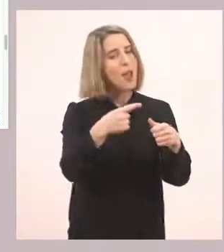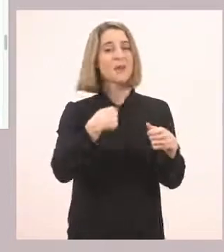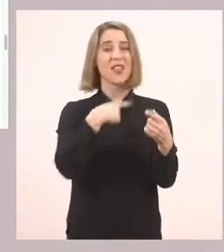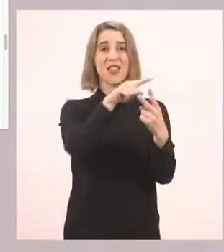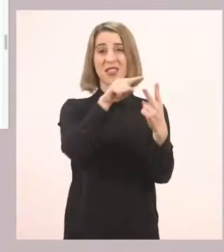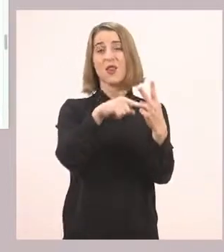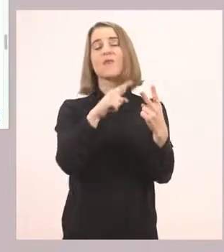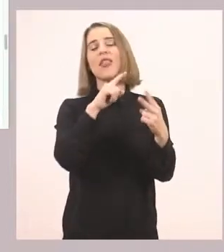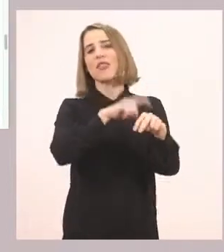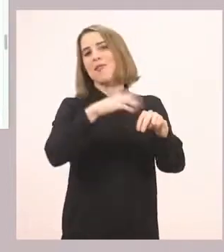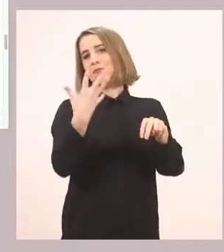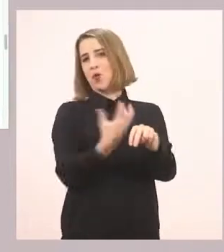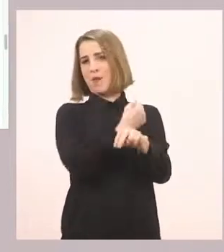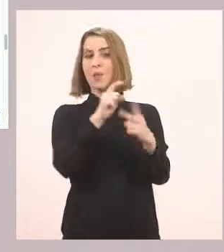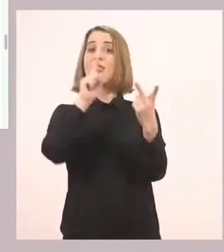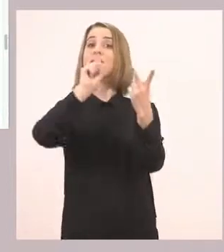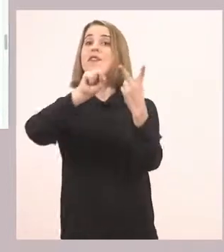θα κάνουμε τη δεύτερη.